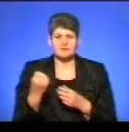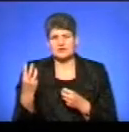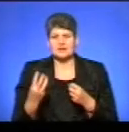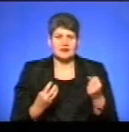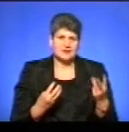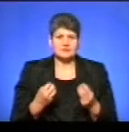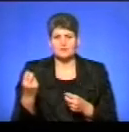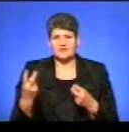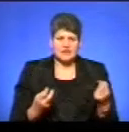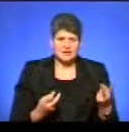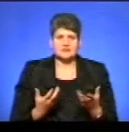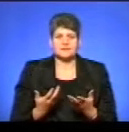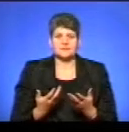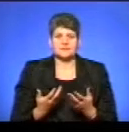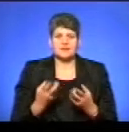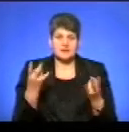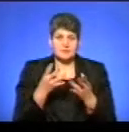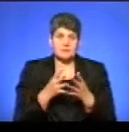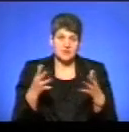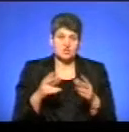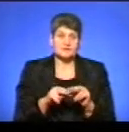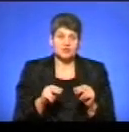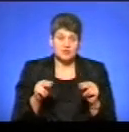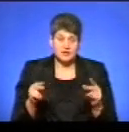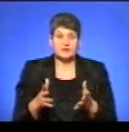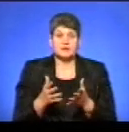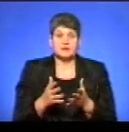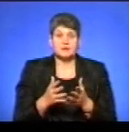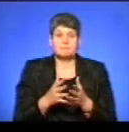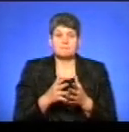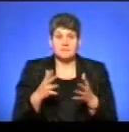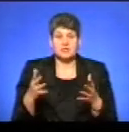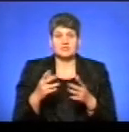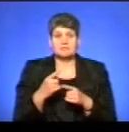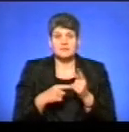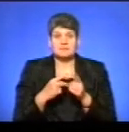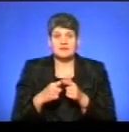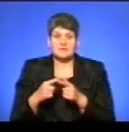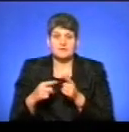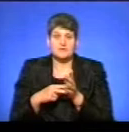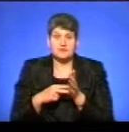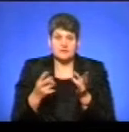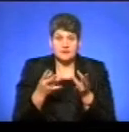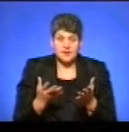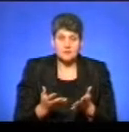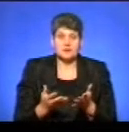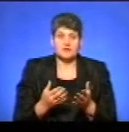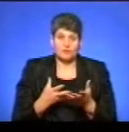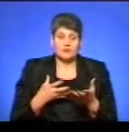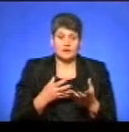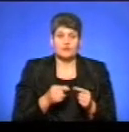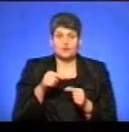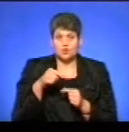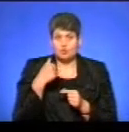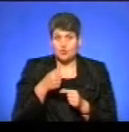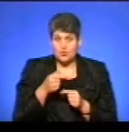чи по 12 учнів. І так треба більше вчителів? Звичайно, більше підставок треба, і це вплинуло. І в цьому році,